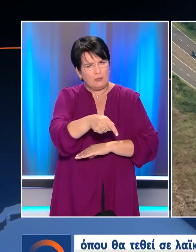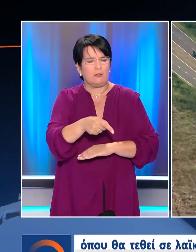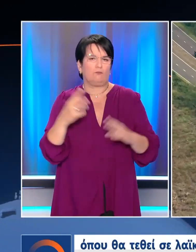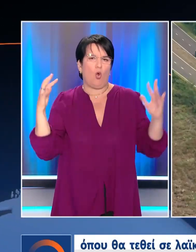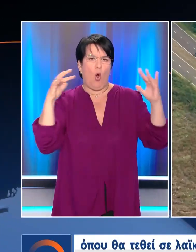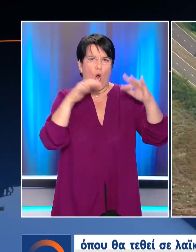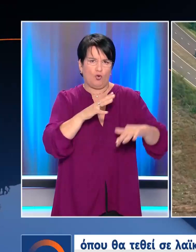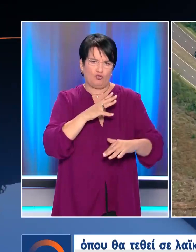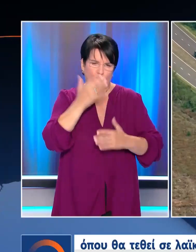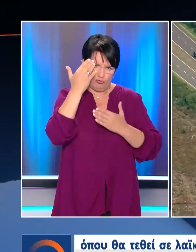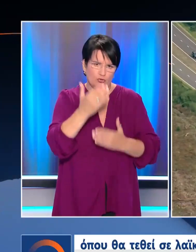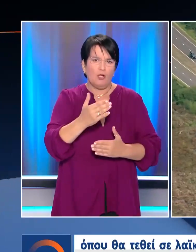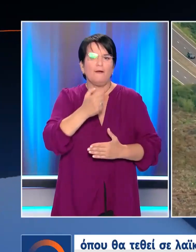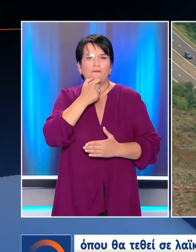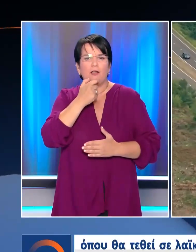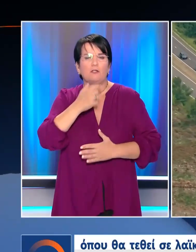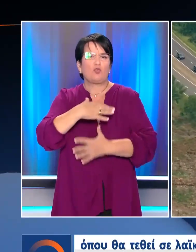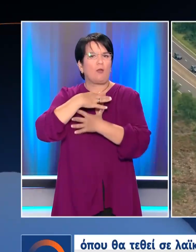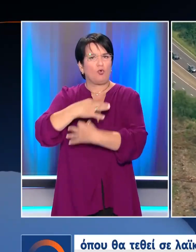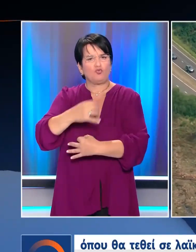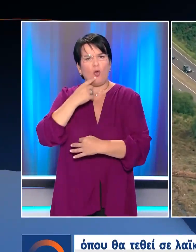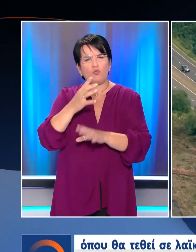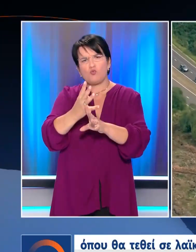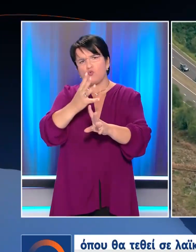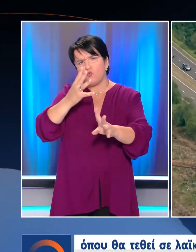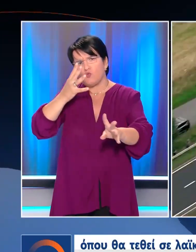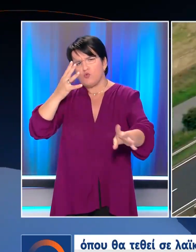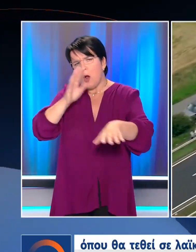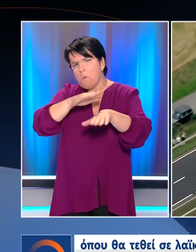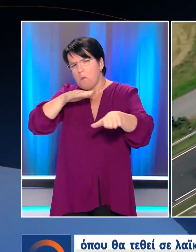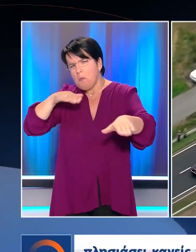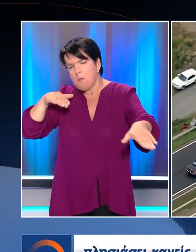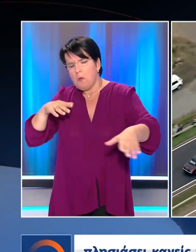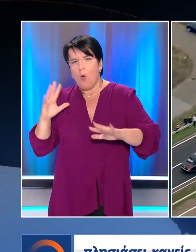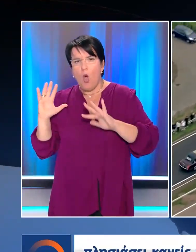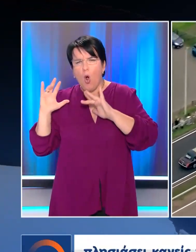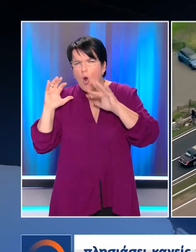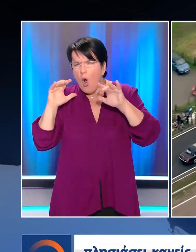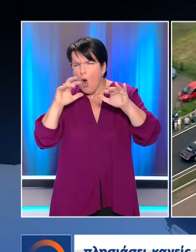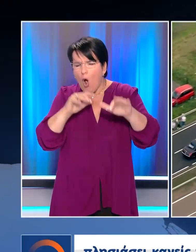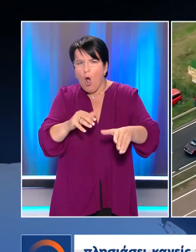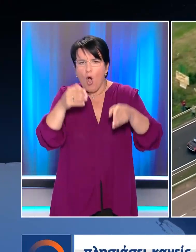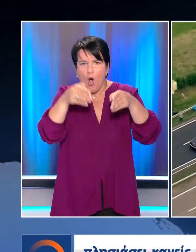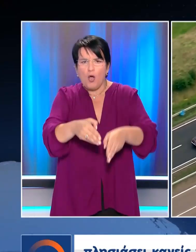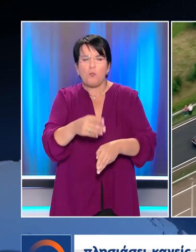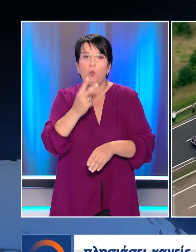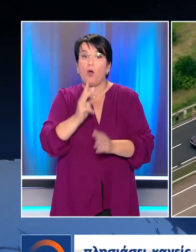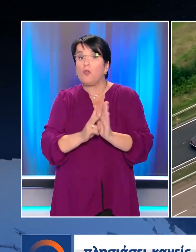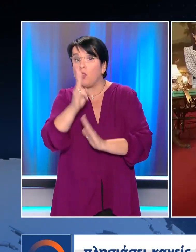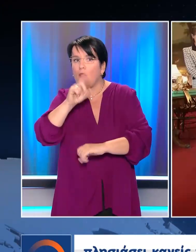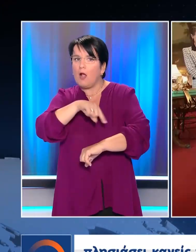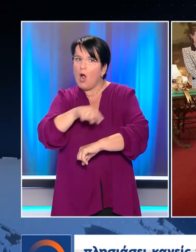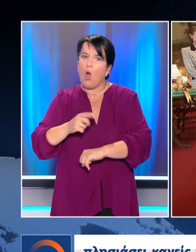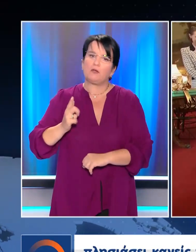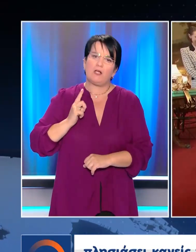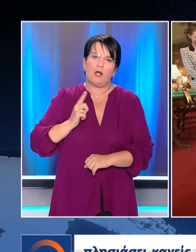Με Βρετανούς αξιωματούχους Να προειδοποιούν πως οι Ιουρέες Ζανε τεράστιες Και η αναμονή για να πλησιάσει κανείς το φέρετρο Θα φτάνει ως και τις 12 ώρες